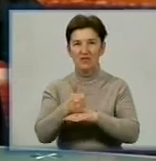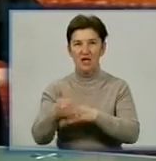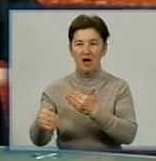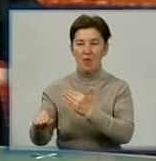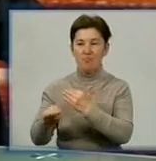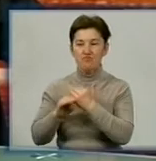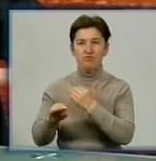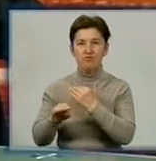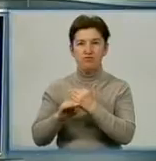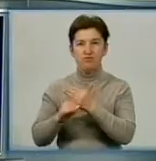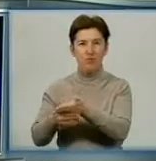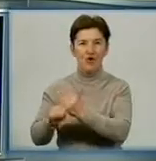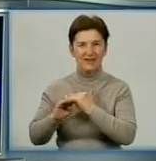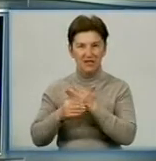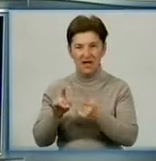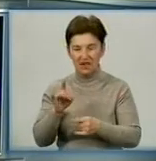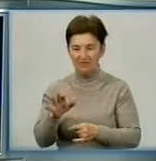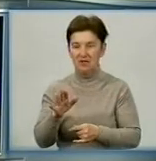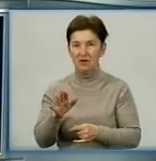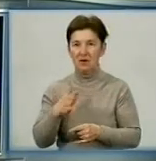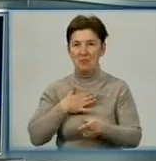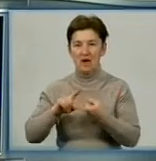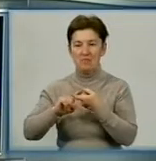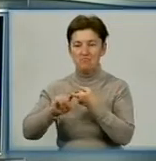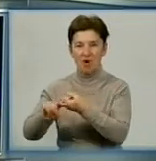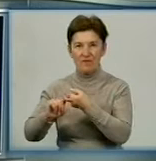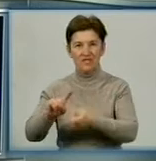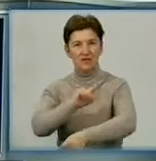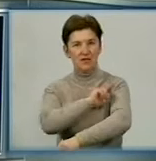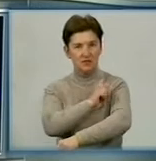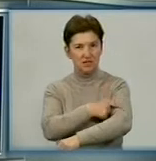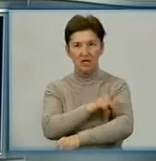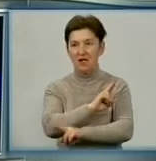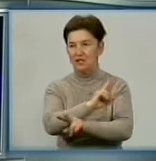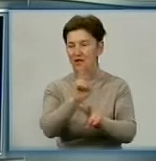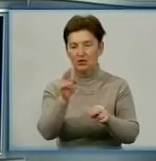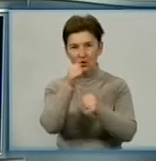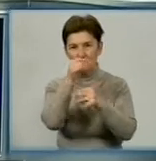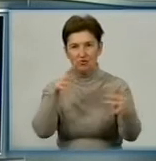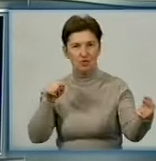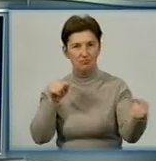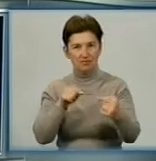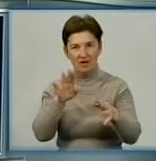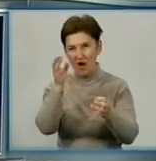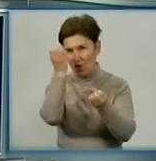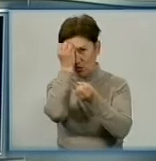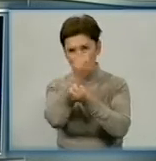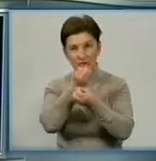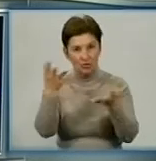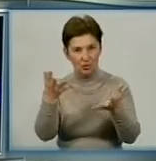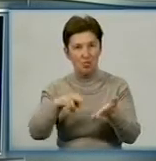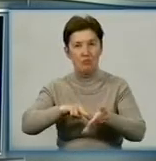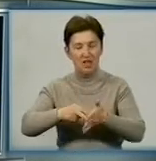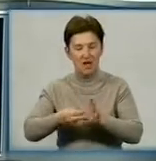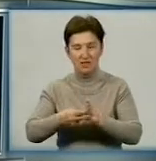зовнішньоекономічного контексту. Ми вв'язані сильно, і це ніхто не може заперечувати в культурологічному плані, ми